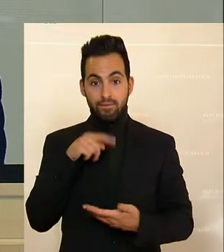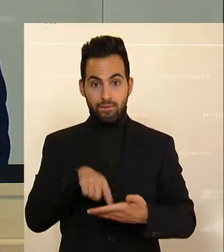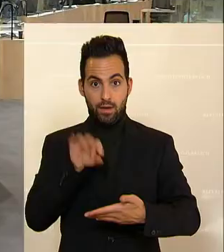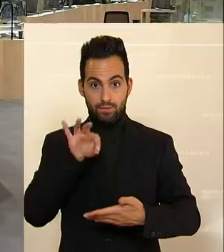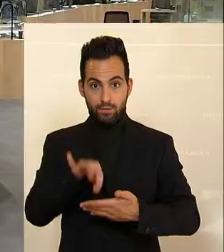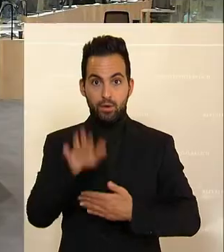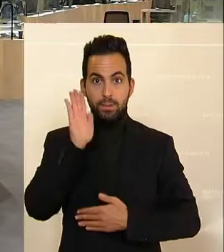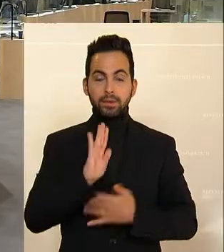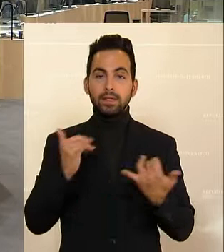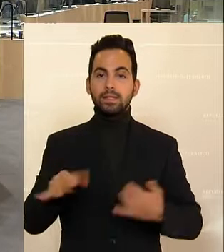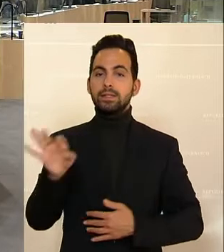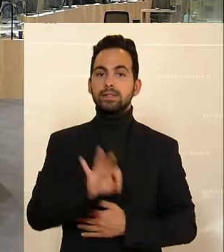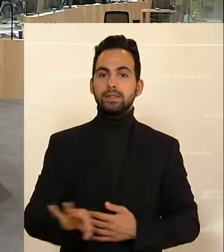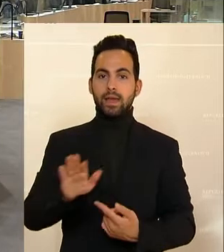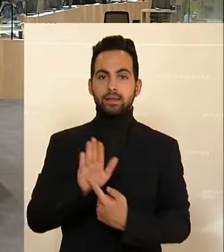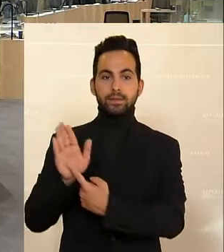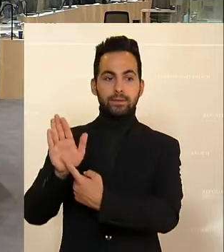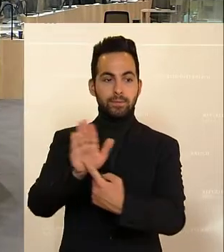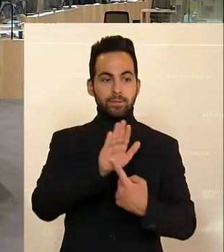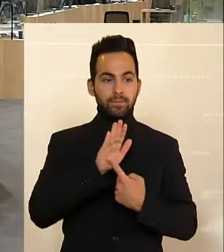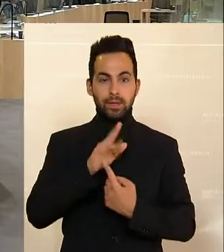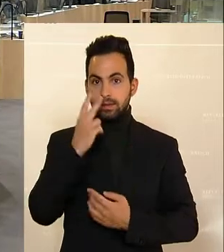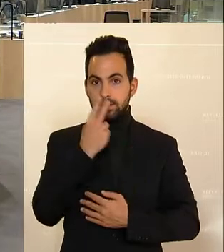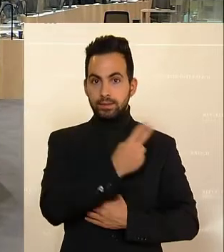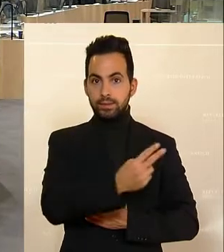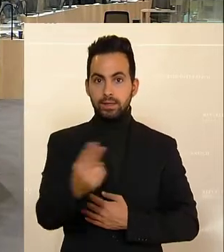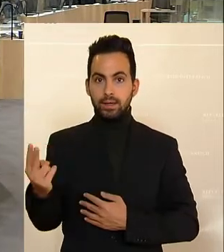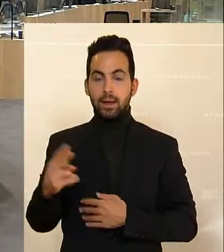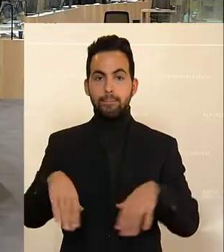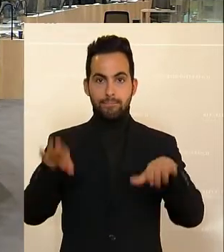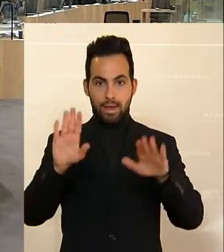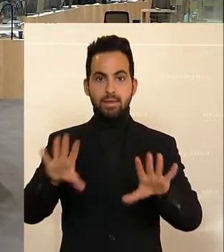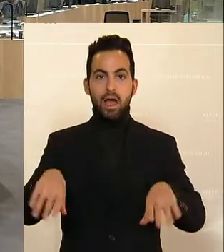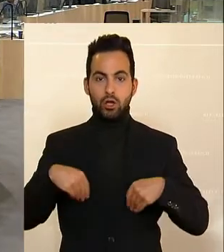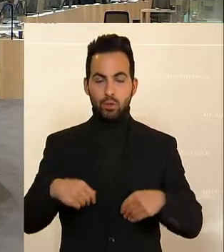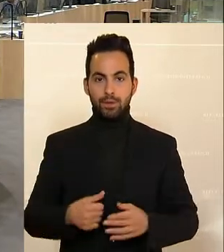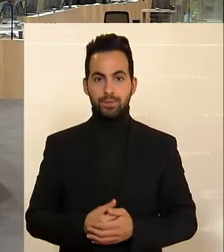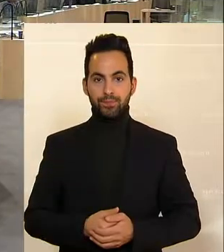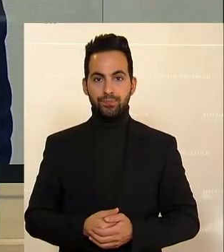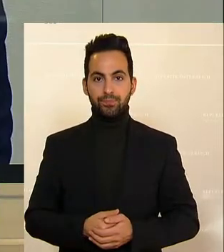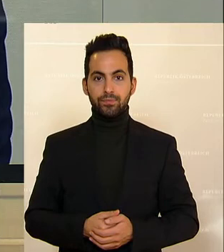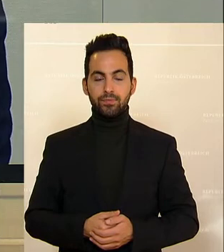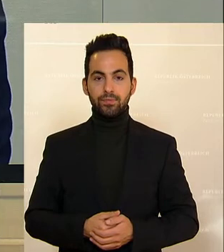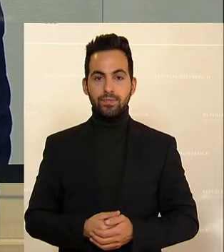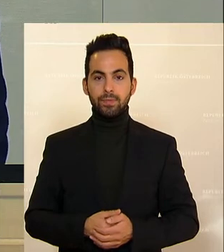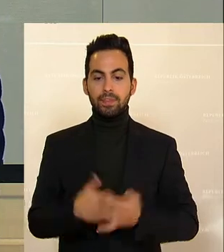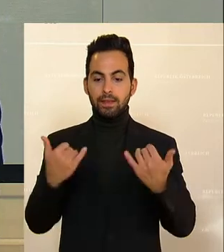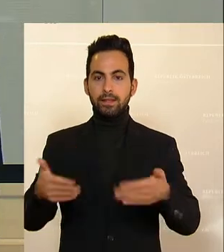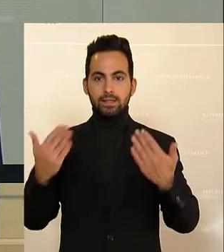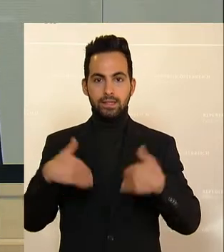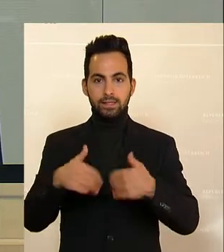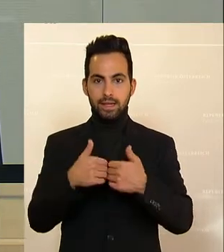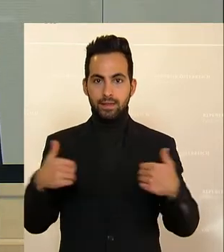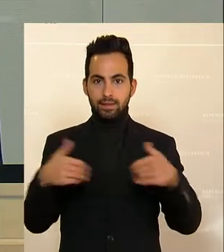ausspricht, den bitte ich um ein Zeichen. Das ist mit Mehrheit so angenommen. Wir kommen zur